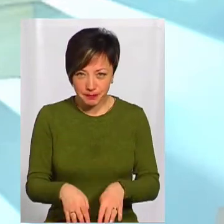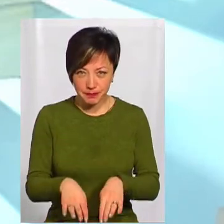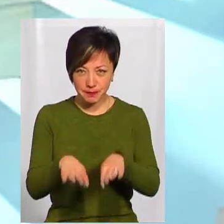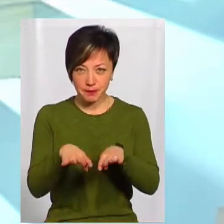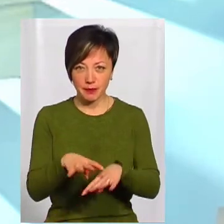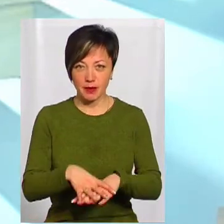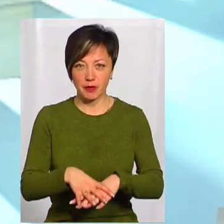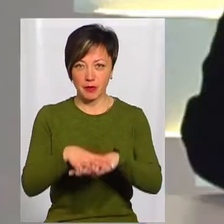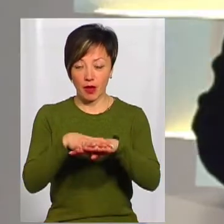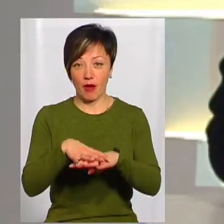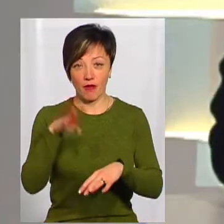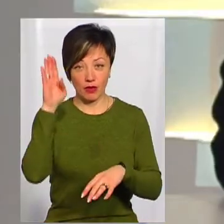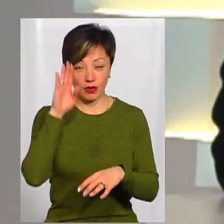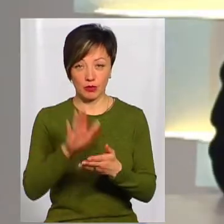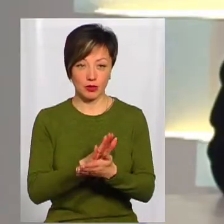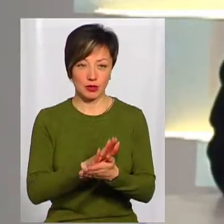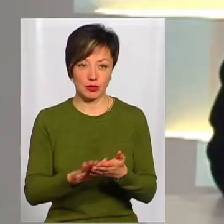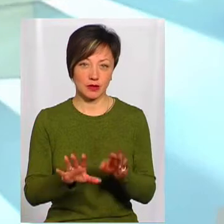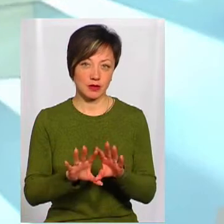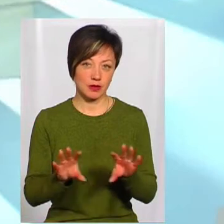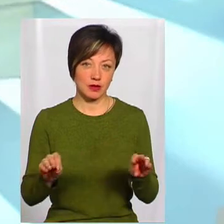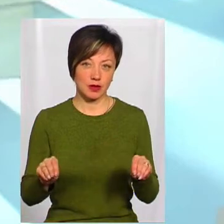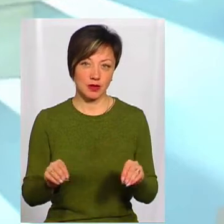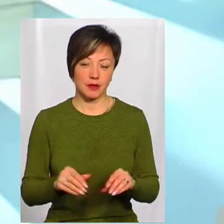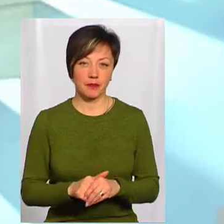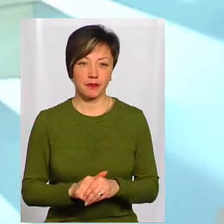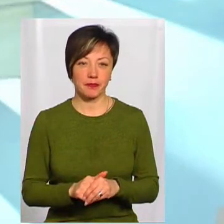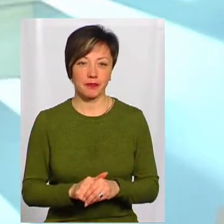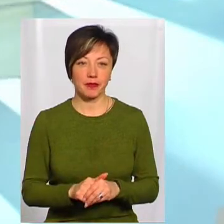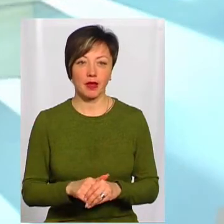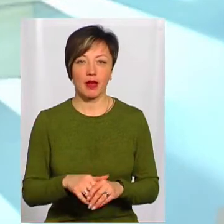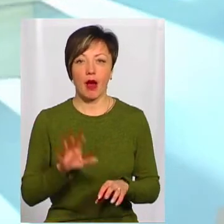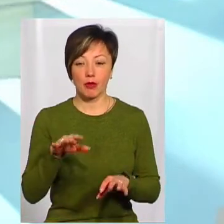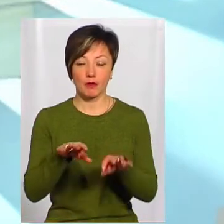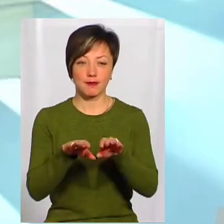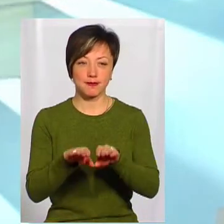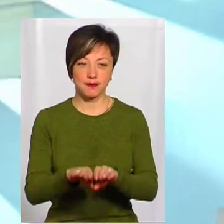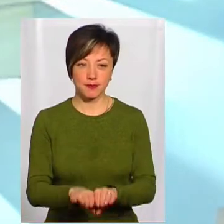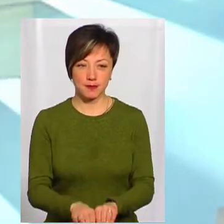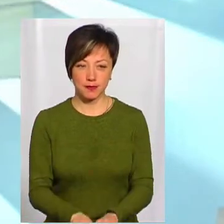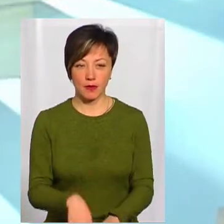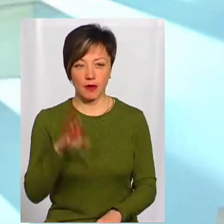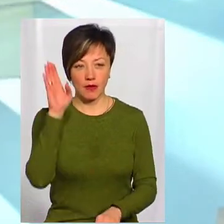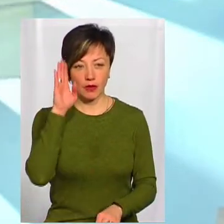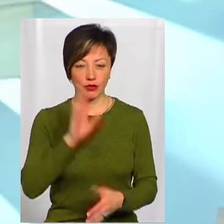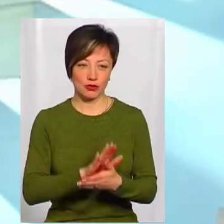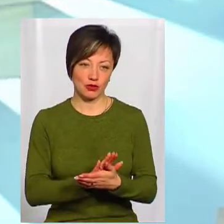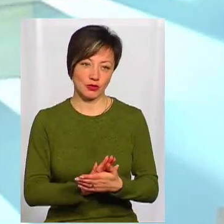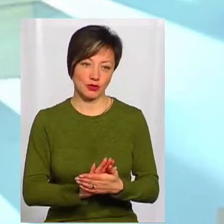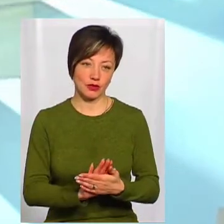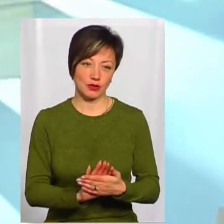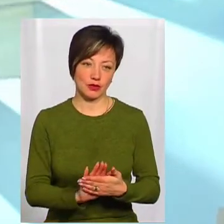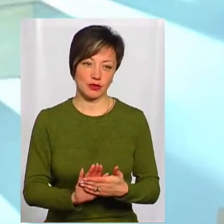профільтрували. Вода пройшла, вони притиснули його на дно, і там собі його перетравлюють.